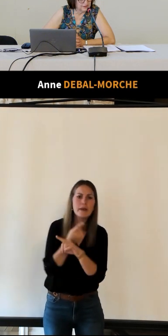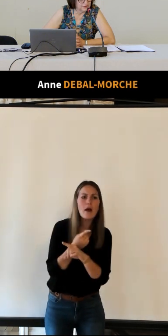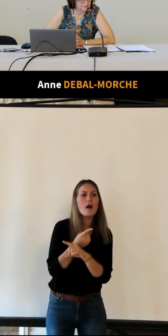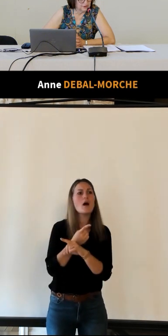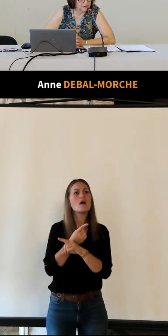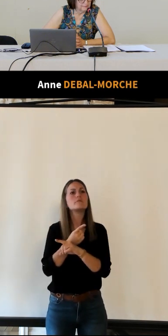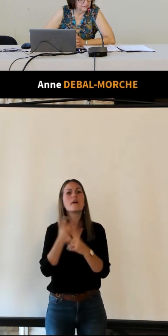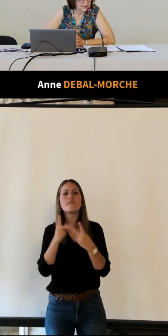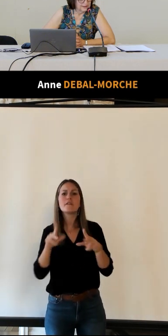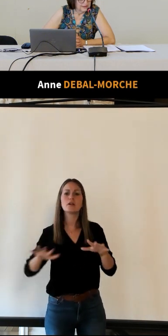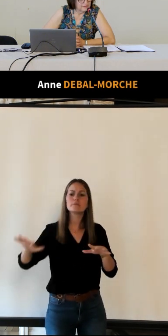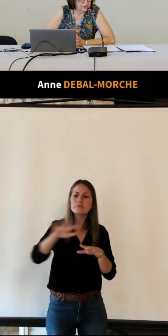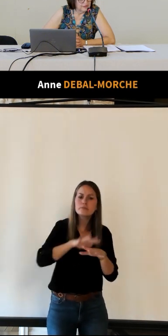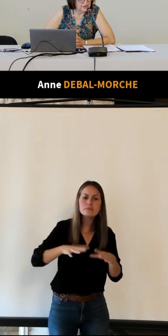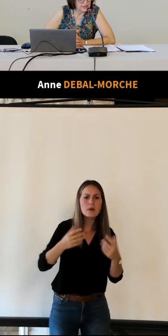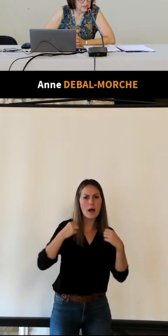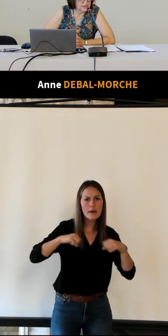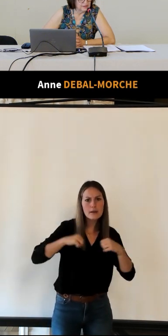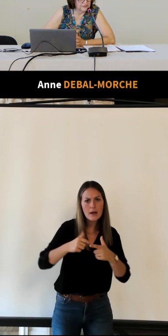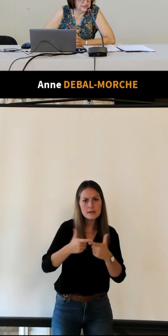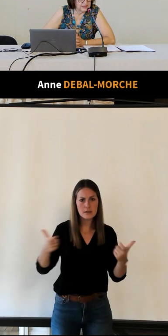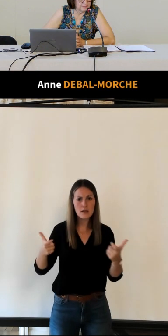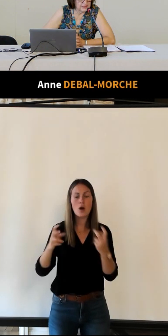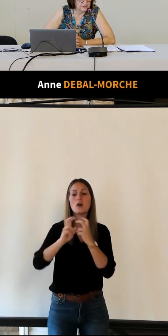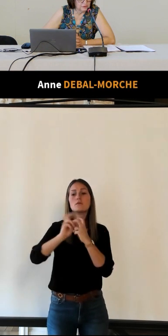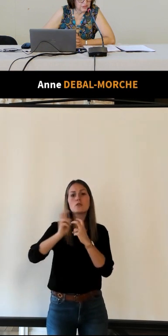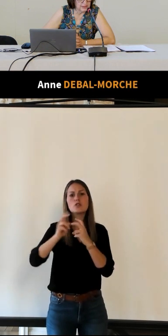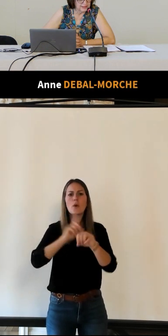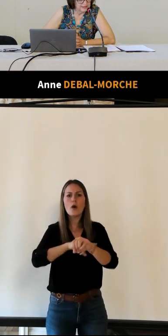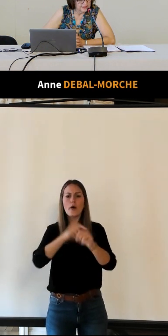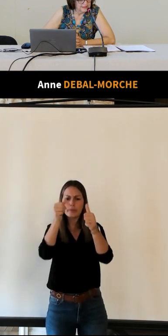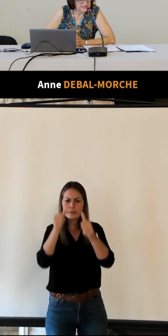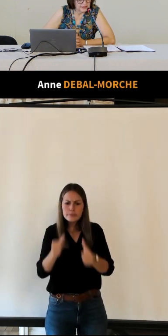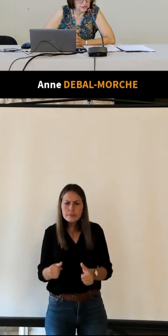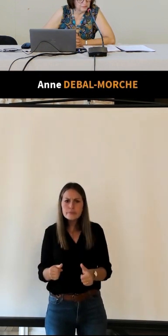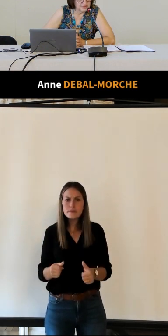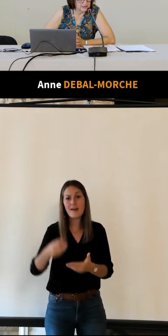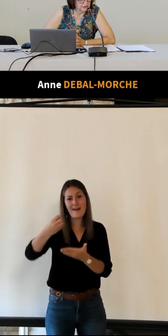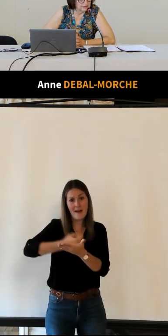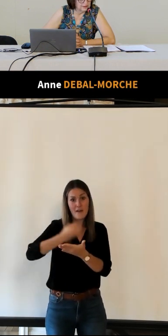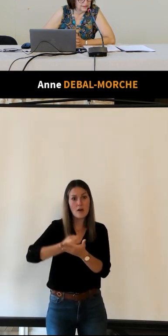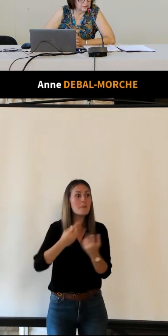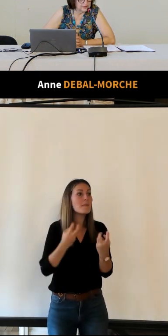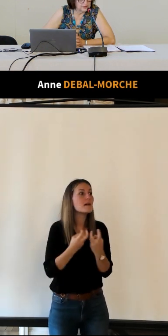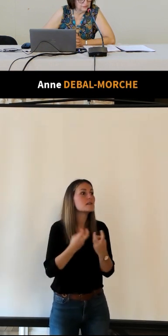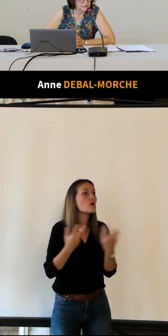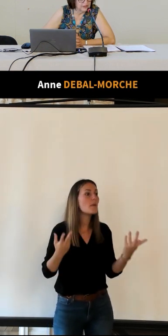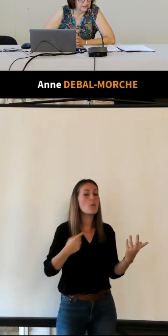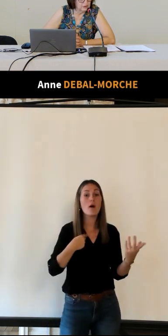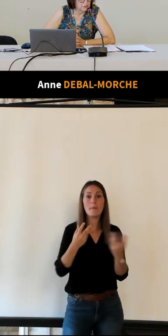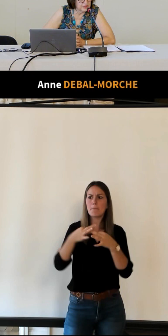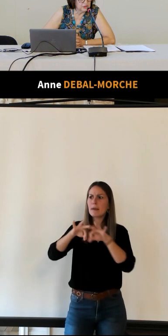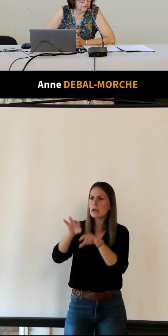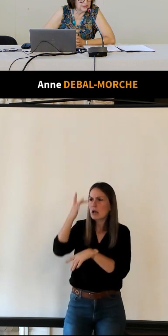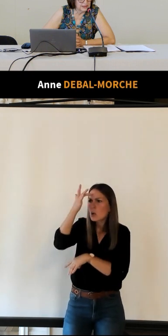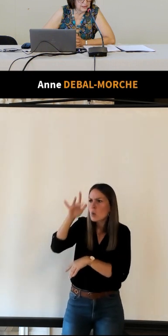des moyens de transport il faut que les voyages désirant visiter un pays étranger sachent comment s'y rendre les conditions de vie